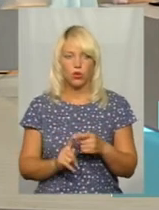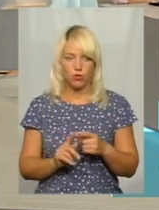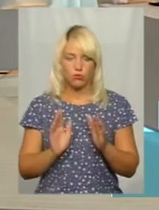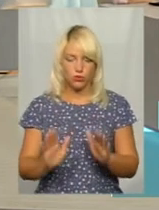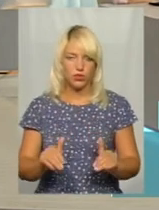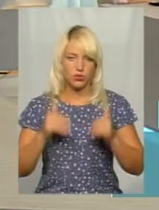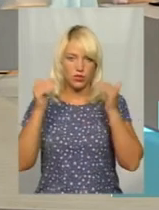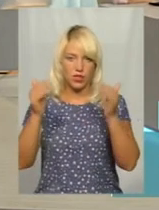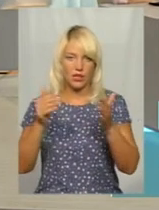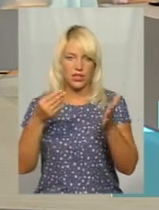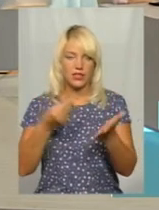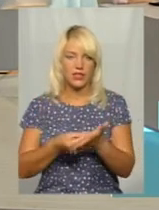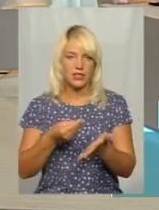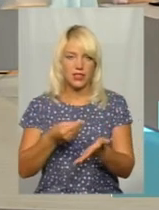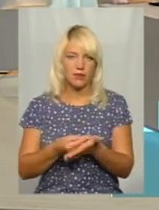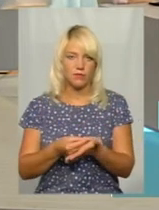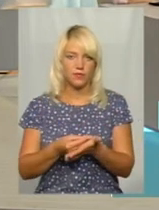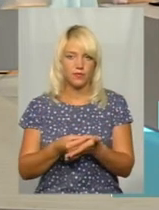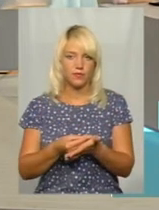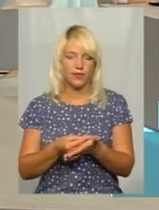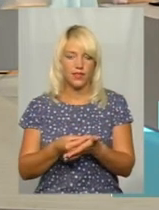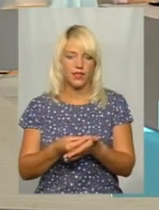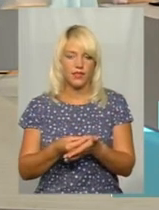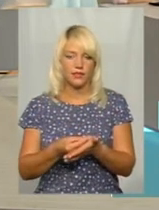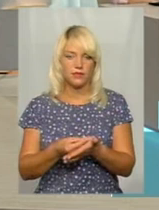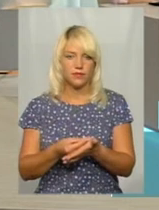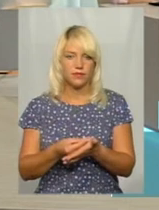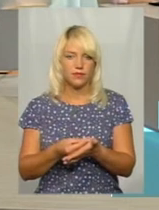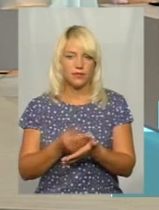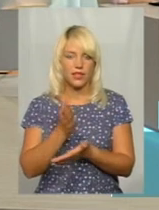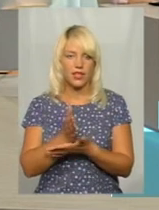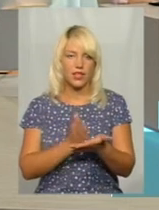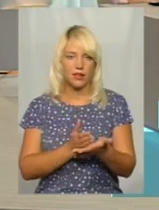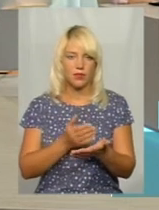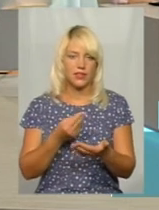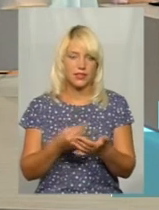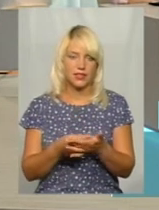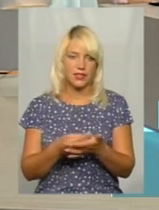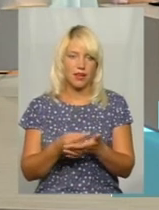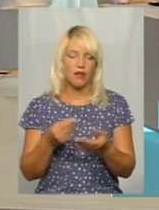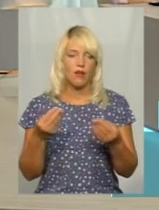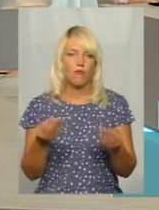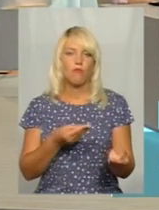зростати ціна хліба, ціна борошна.